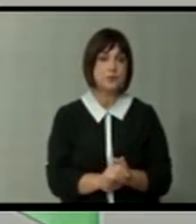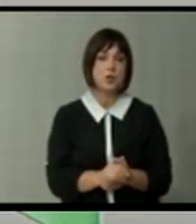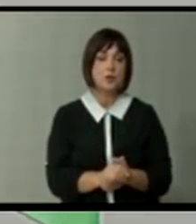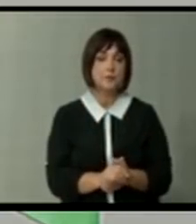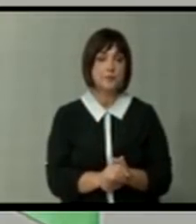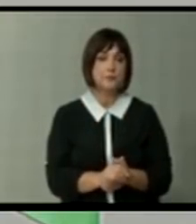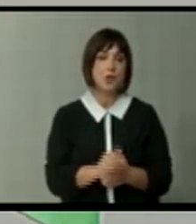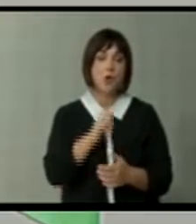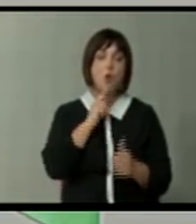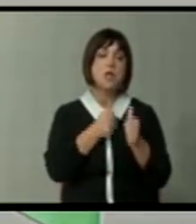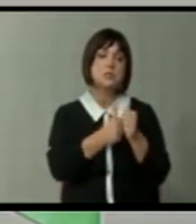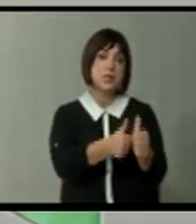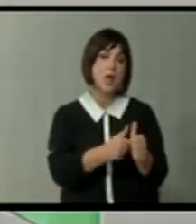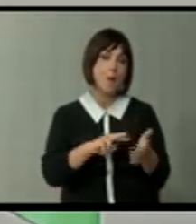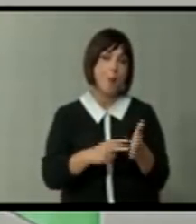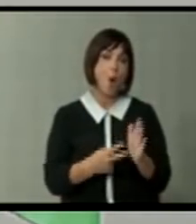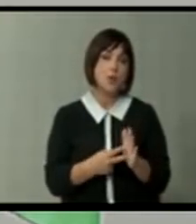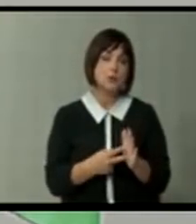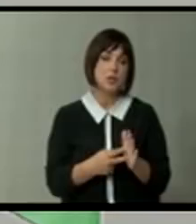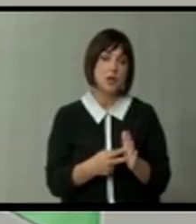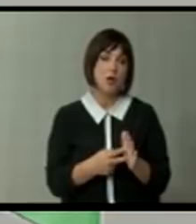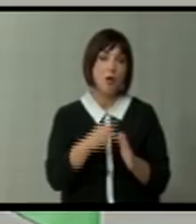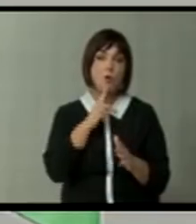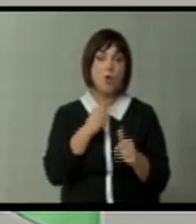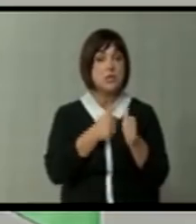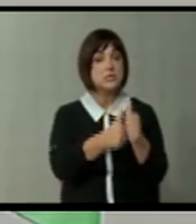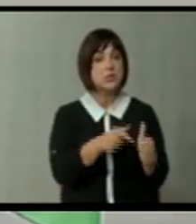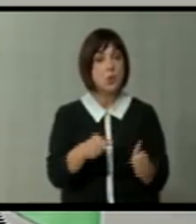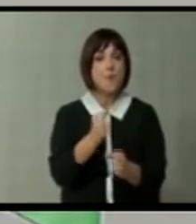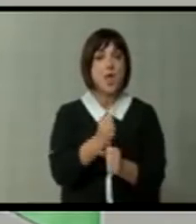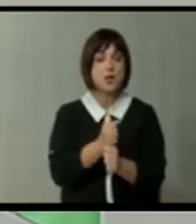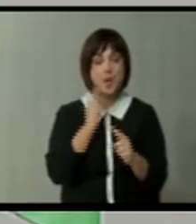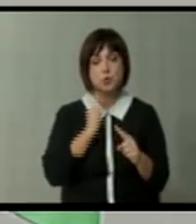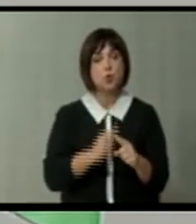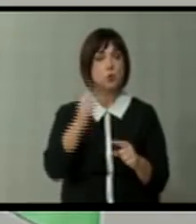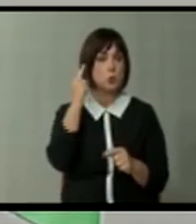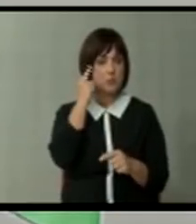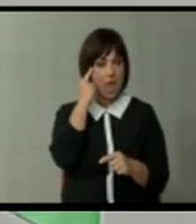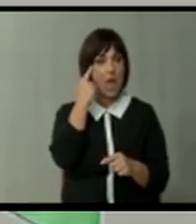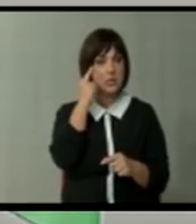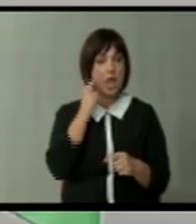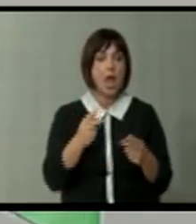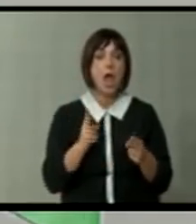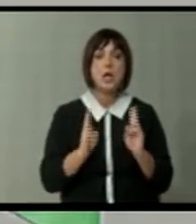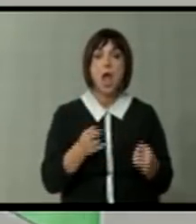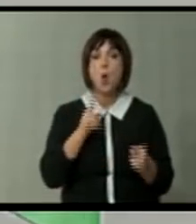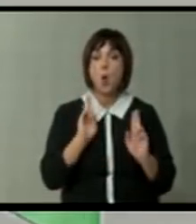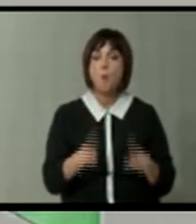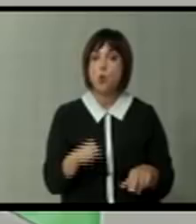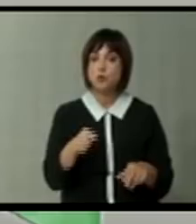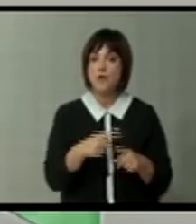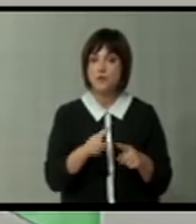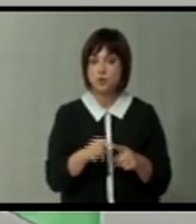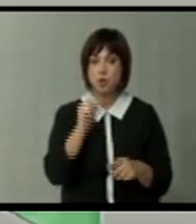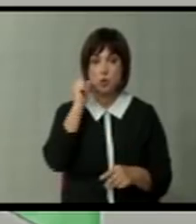они кои ја следат политиката, кои ги следат овие работи, точно знаат како е можно такво